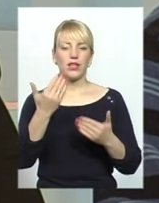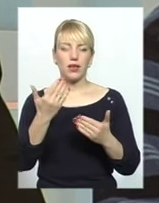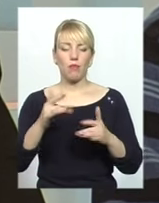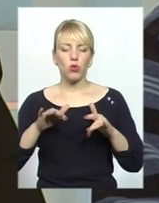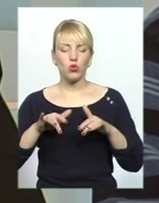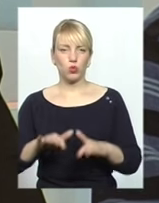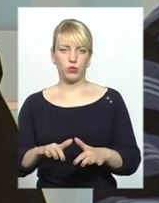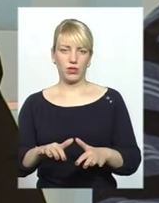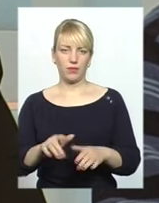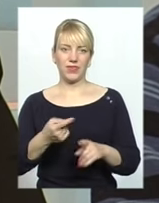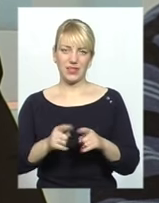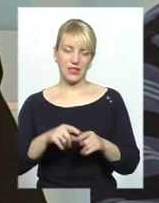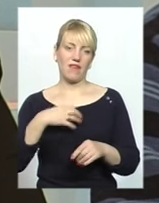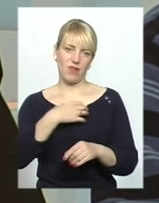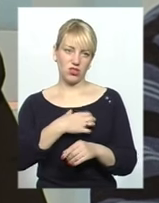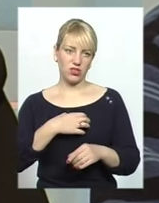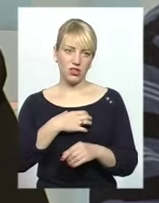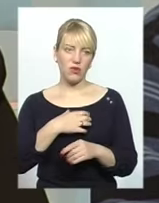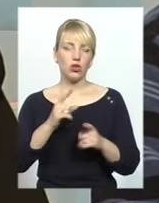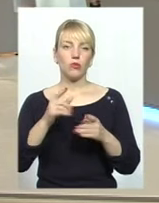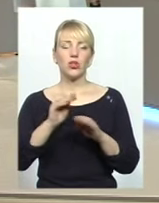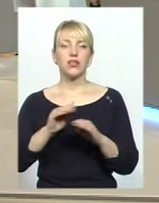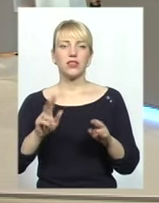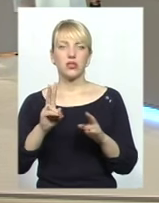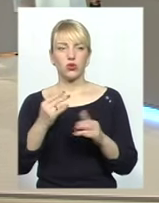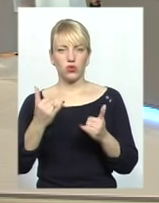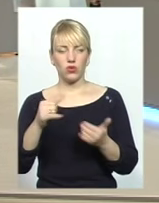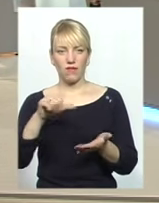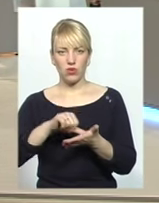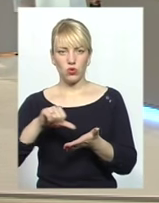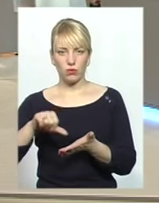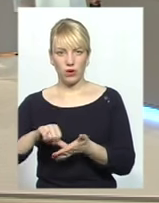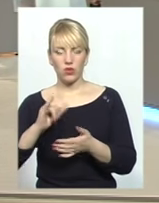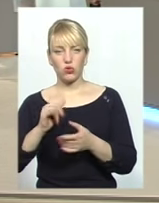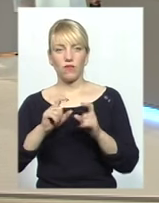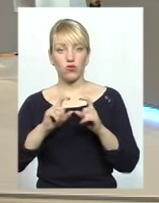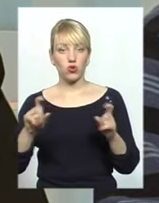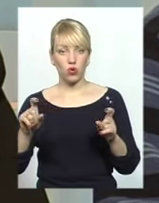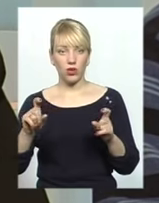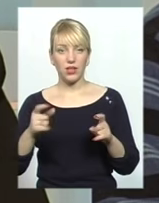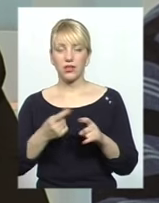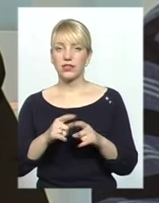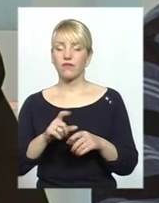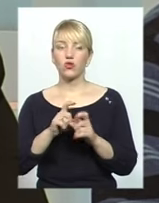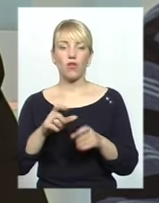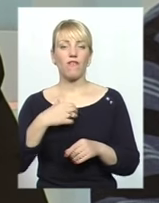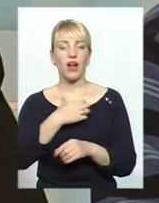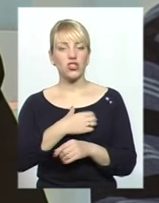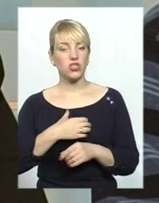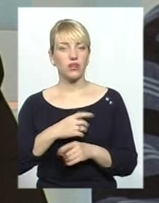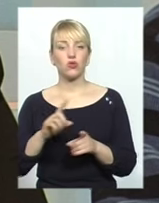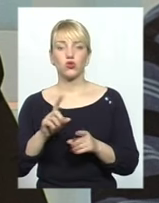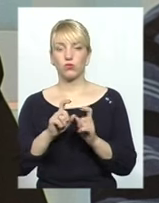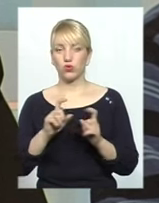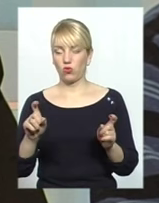це дуже важливо. І тому ті діти, які сьогодні виступають в школах, я думаю, що в школах це дуже важливо, щоб школа